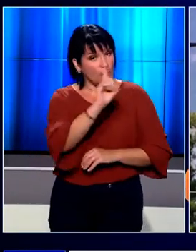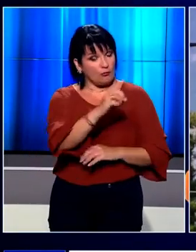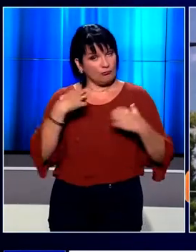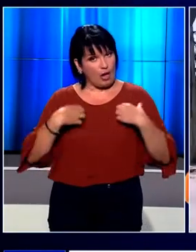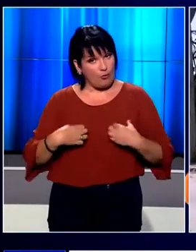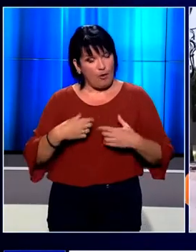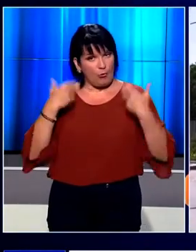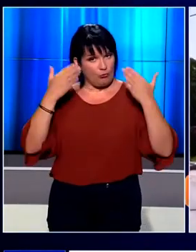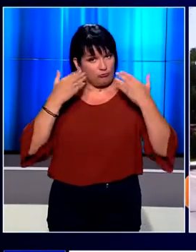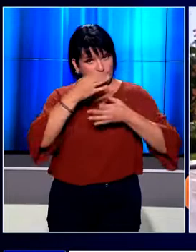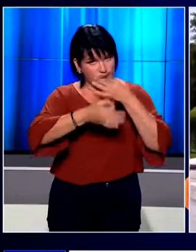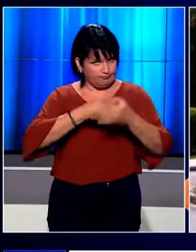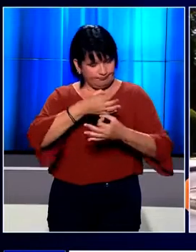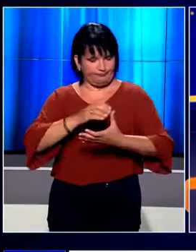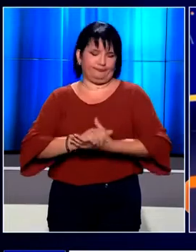του Αρίου Πάγου.